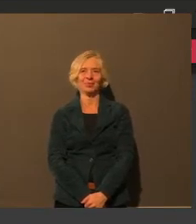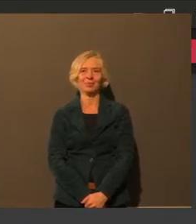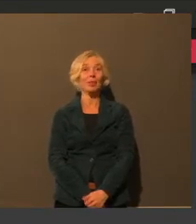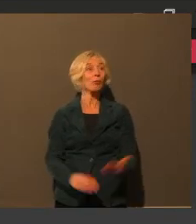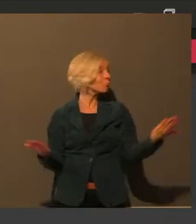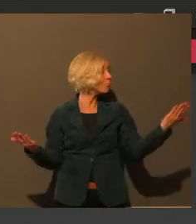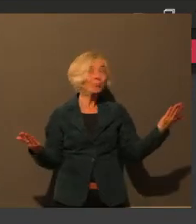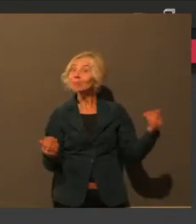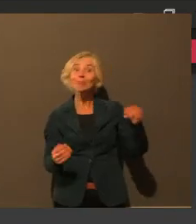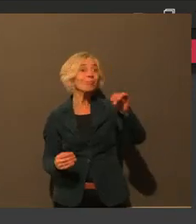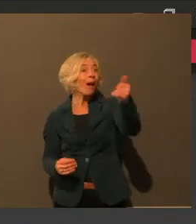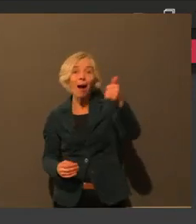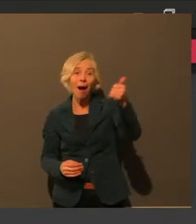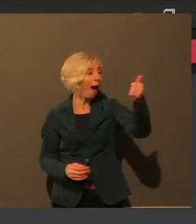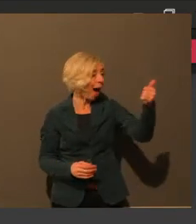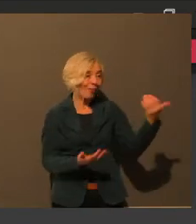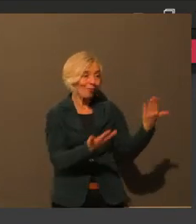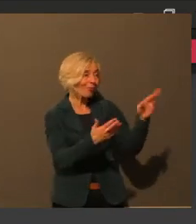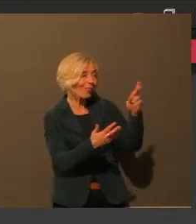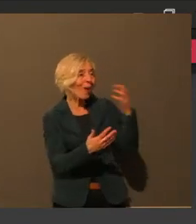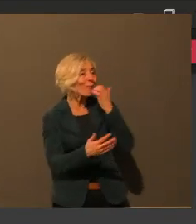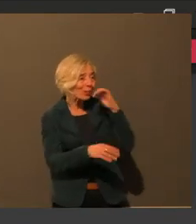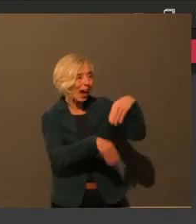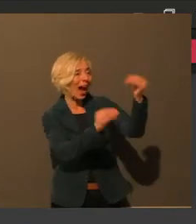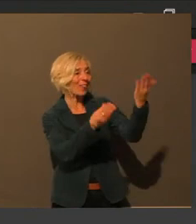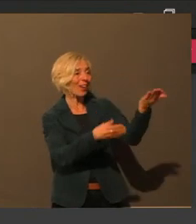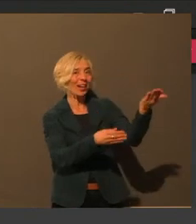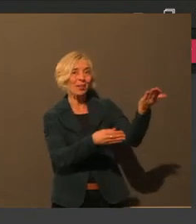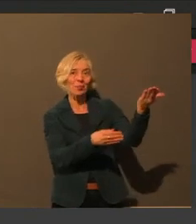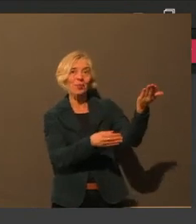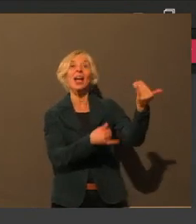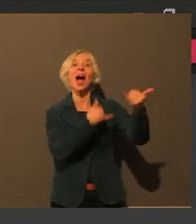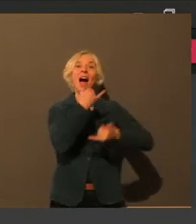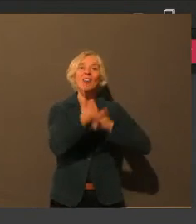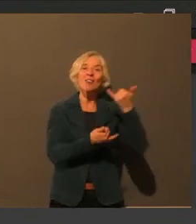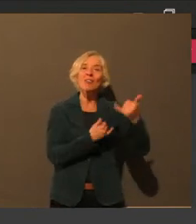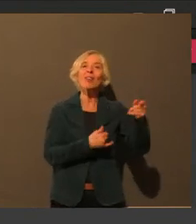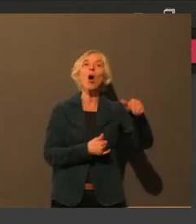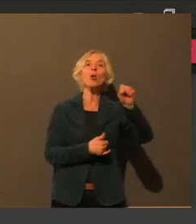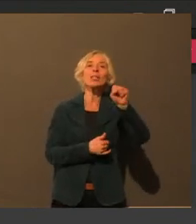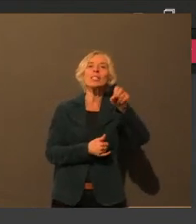Irgendjemand muss jetzt anfangen. Frau Sobo, da wollen Sie vielleicht beginnen.